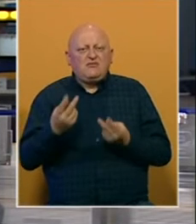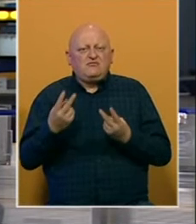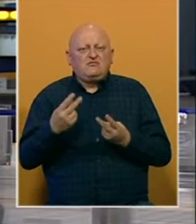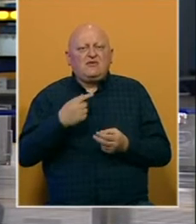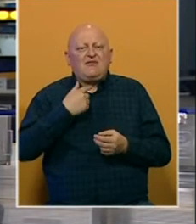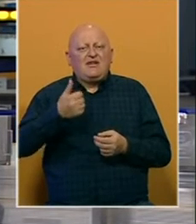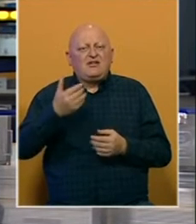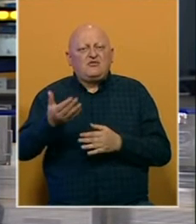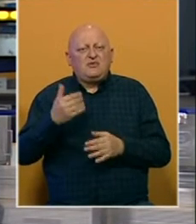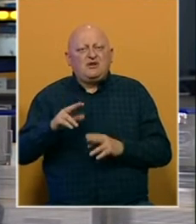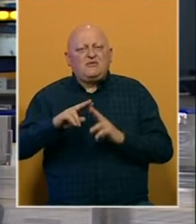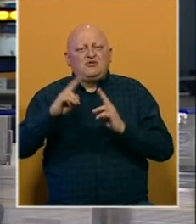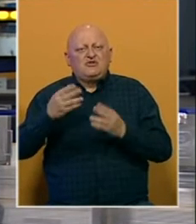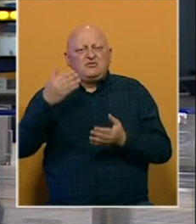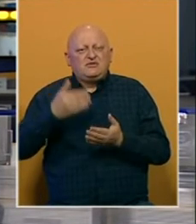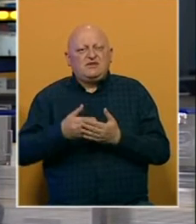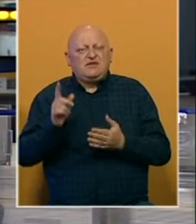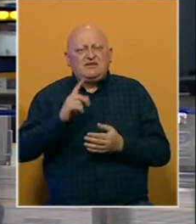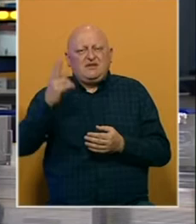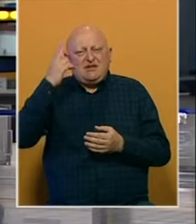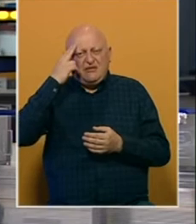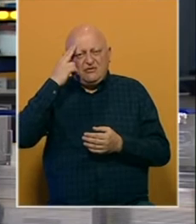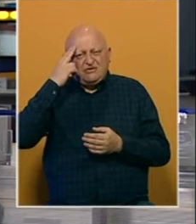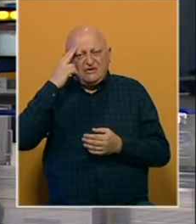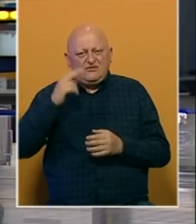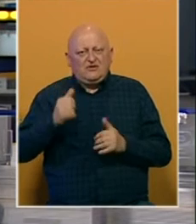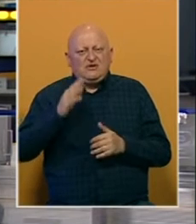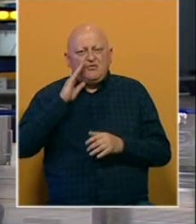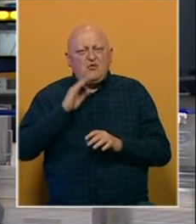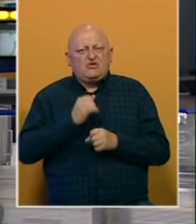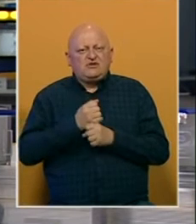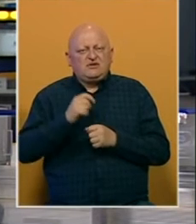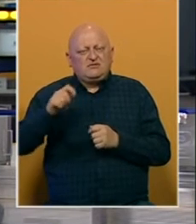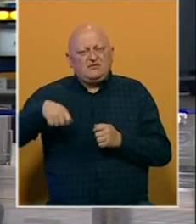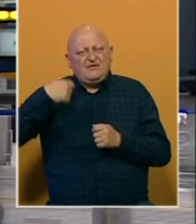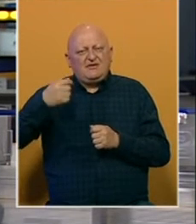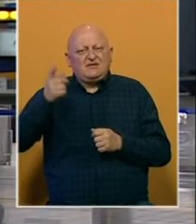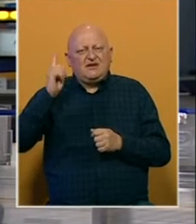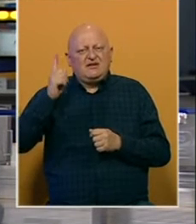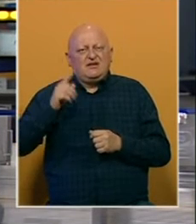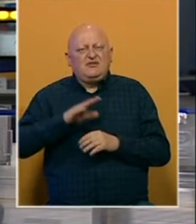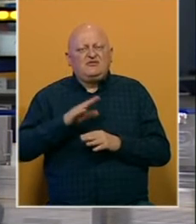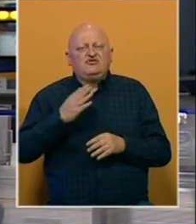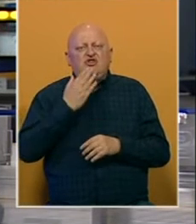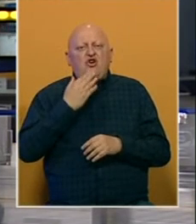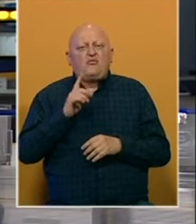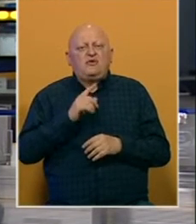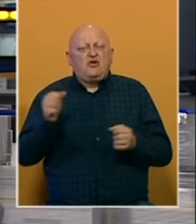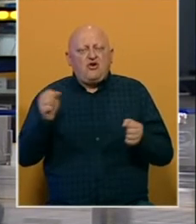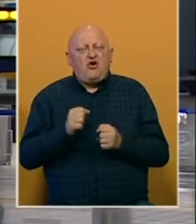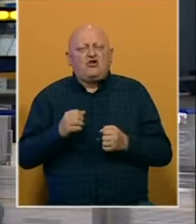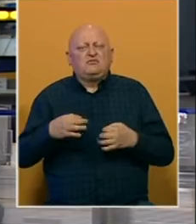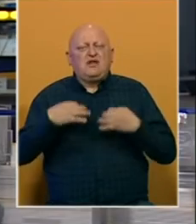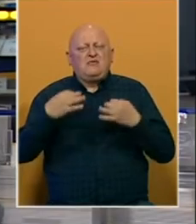procijeniti kvalitetu prije međunarodnog priznanja? Nije poznato jer je u Bosni i Hercegovini filmska kritika više hobi